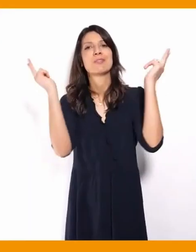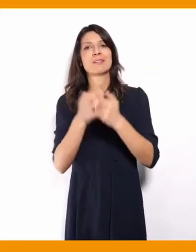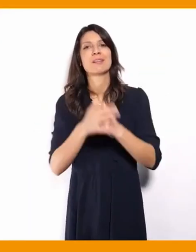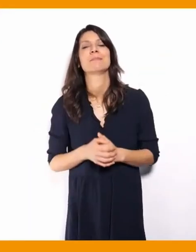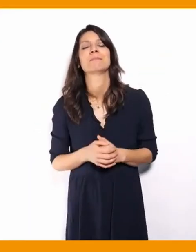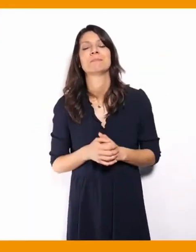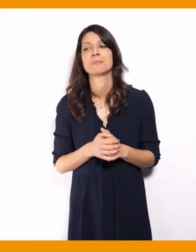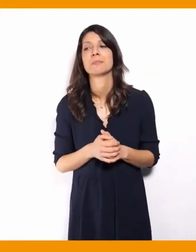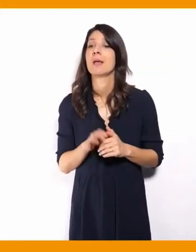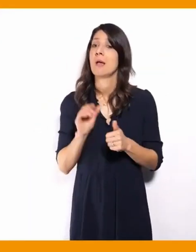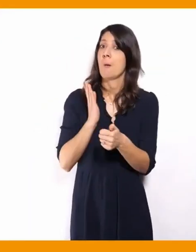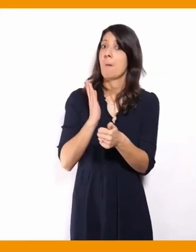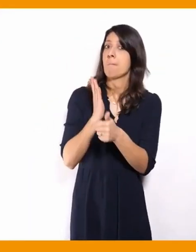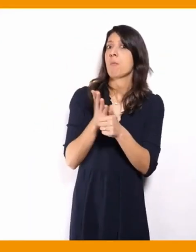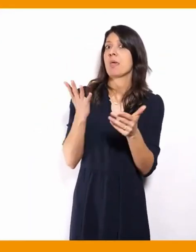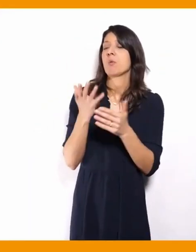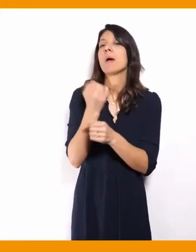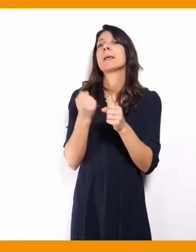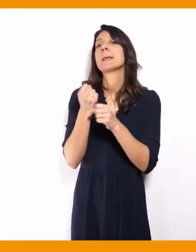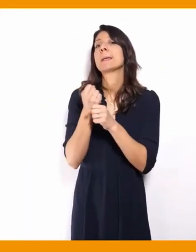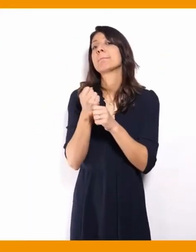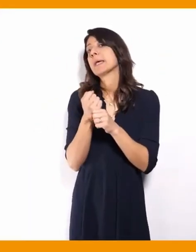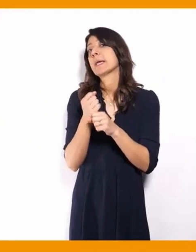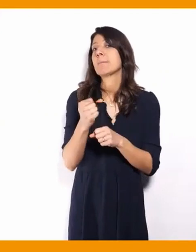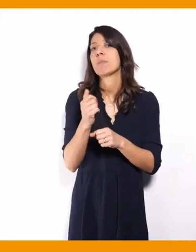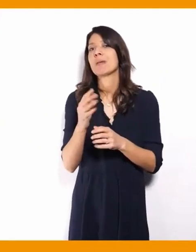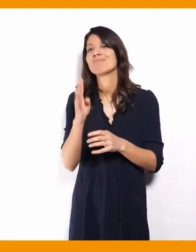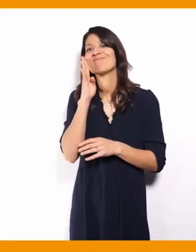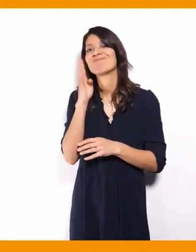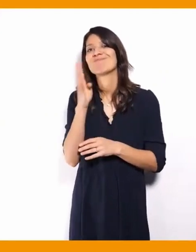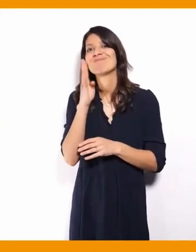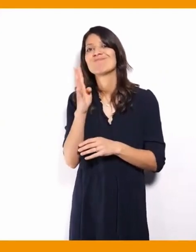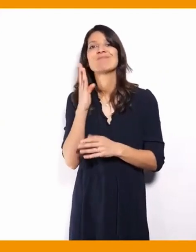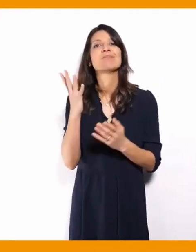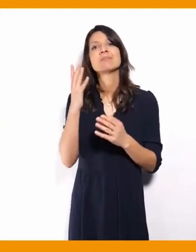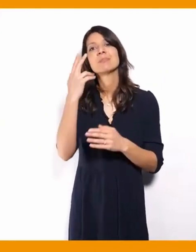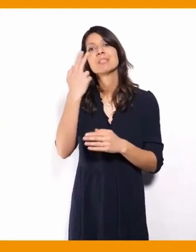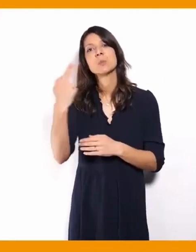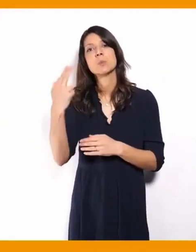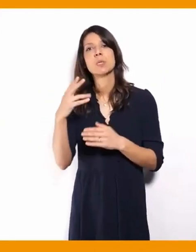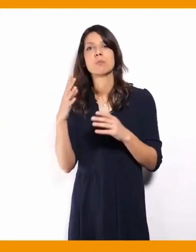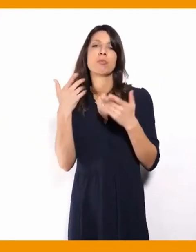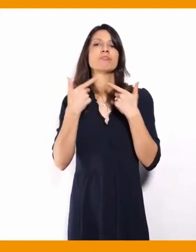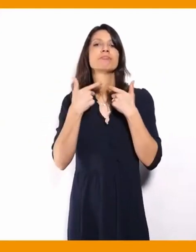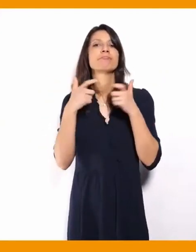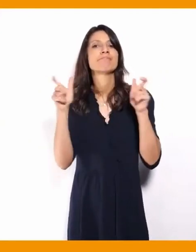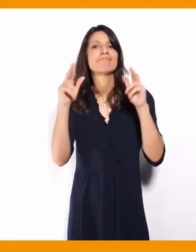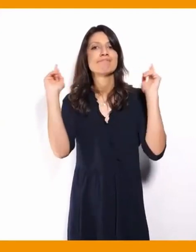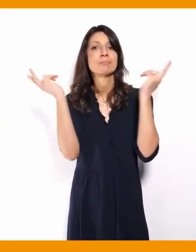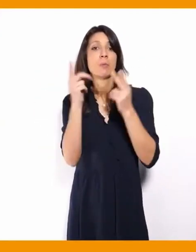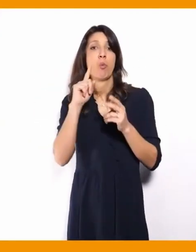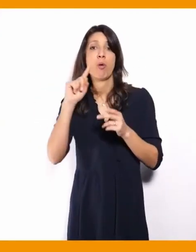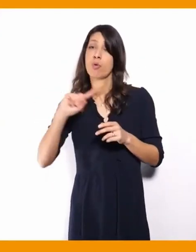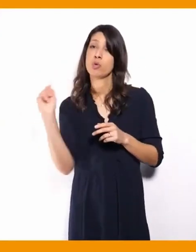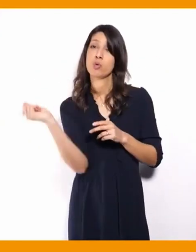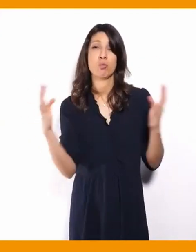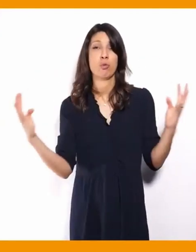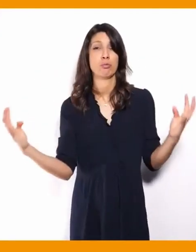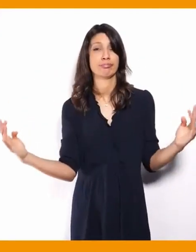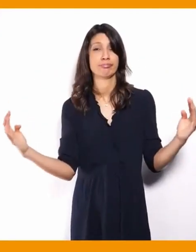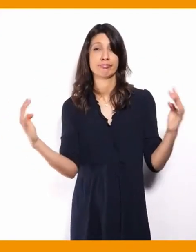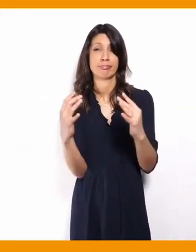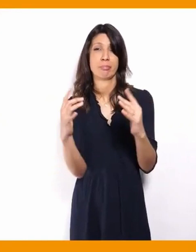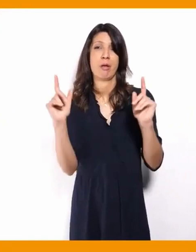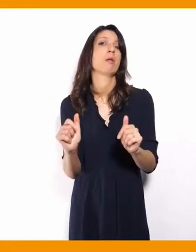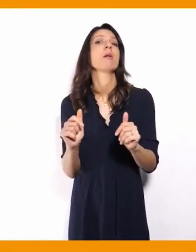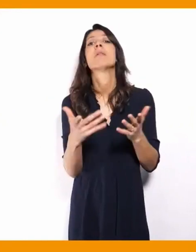Je lancera une grande conférence nationale sur l'accessibilité universelle parce qu'il faut absolument regrouper tout le monde et mettre à la